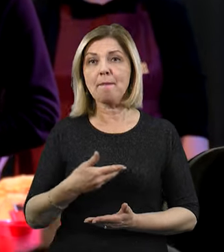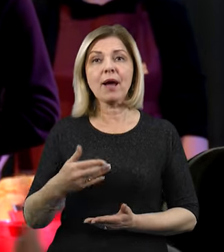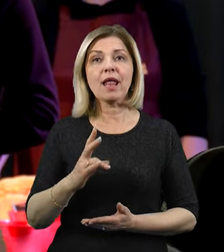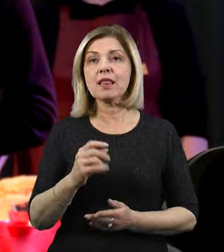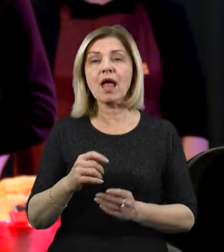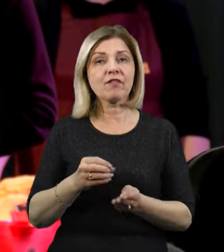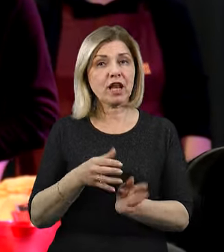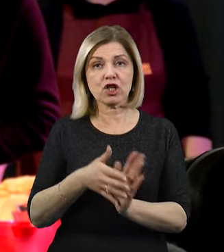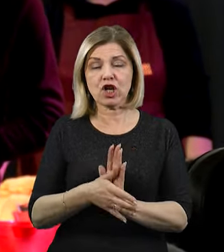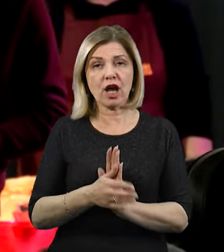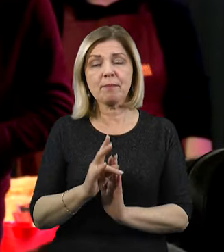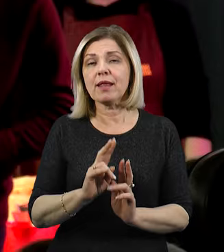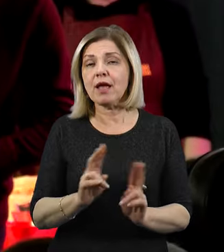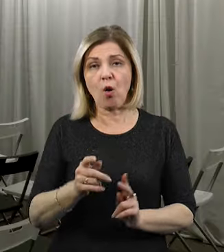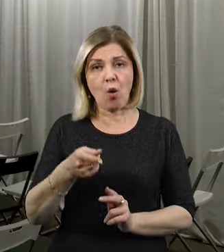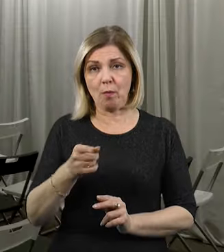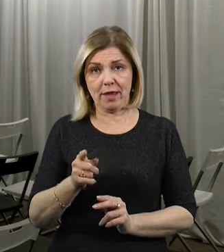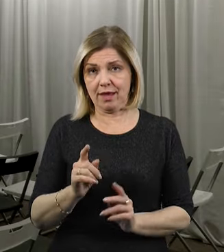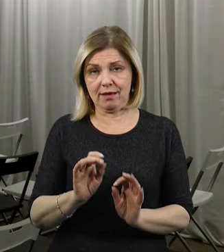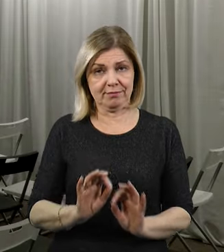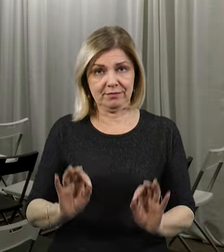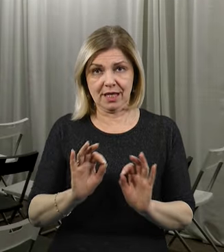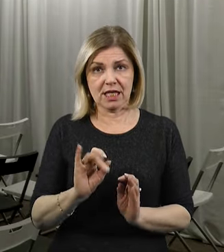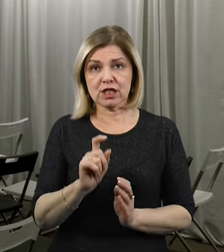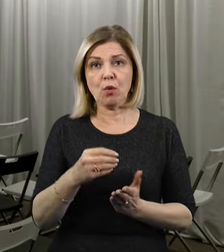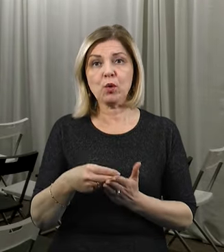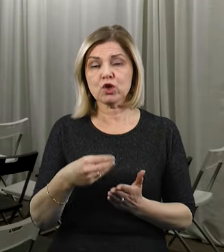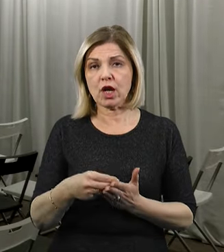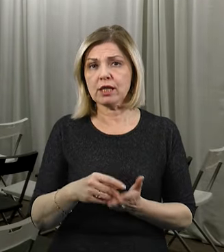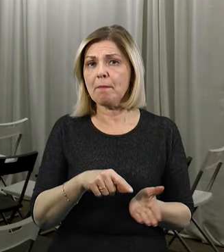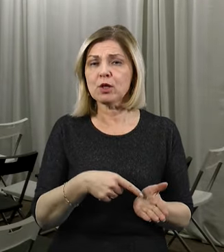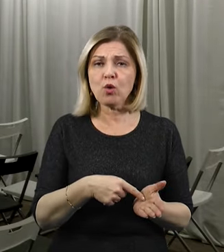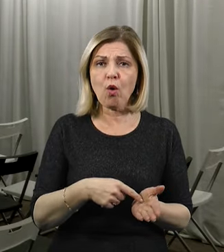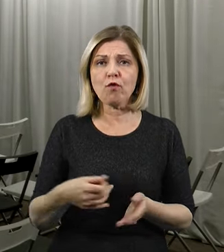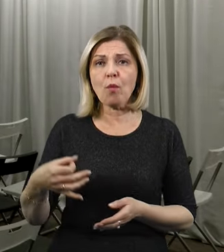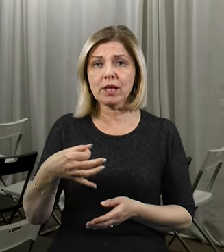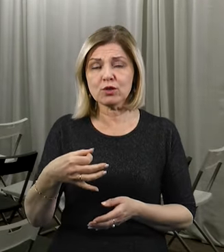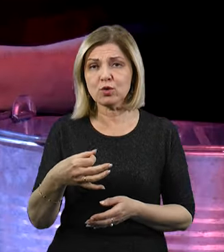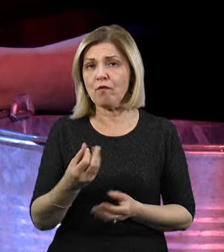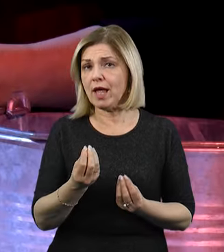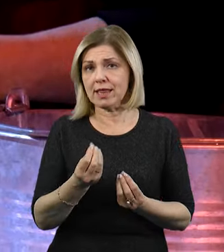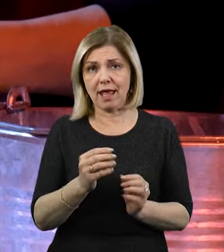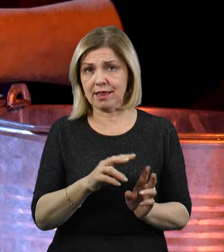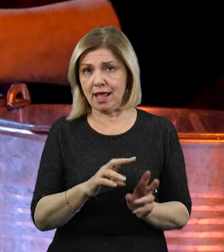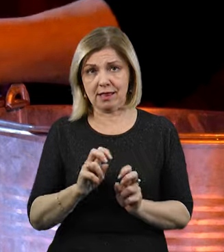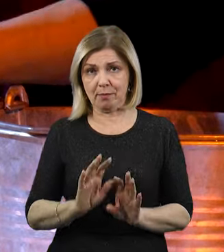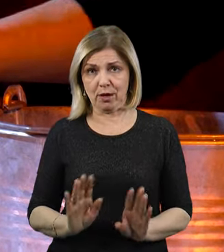жодної копійки з бюджету, ні з міського, ні з обласного, ні з державного.